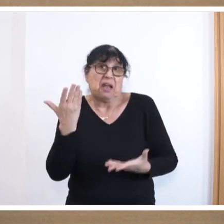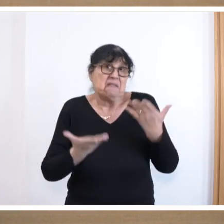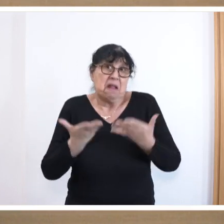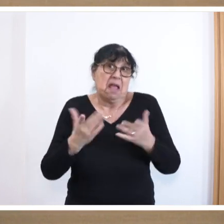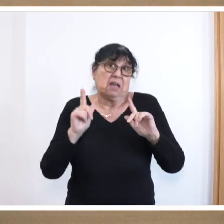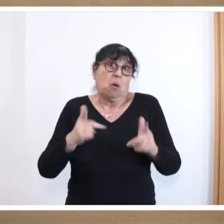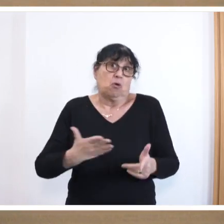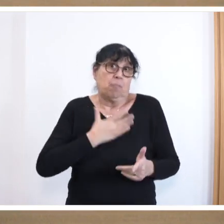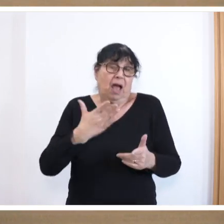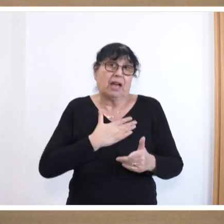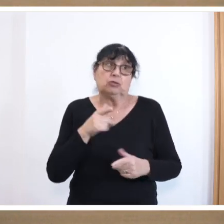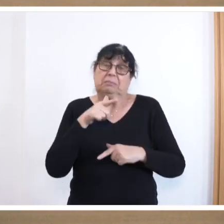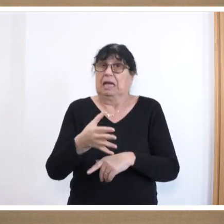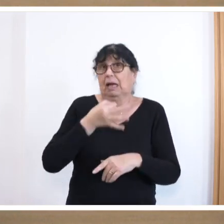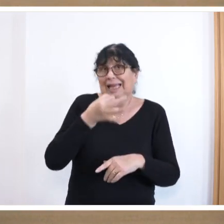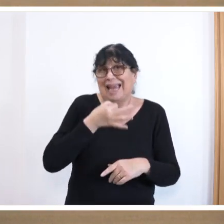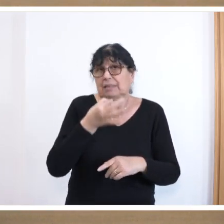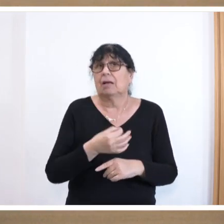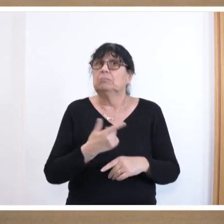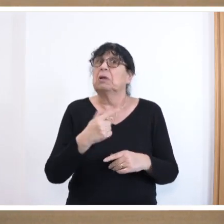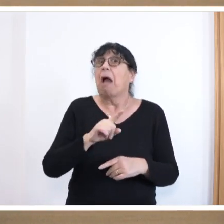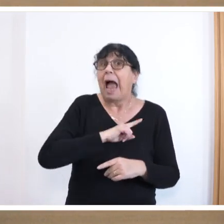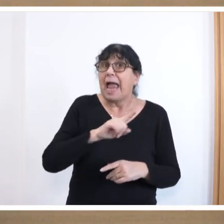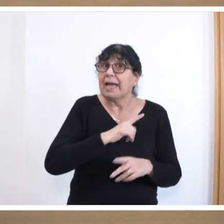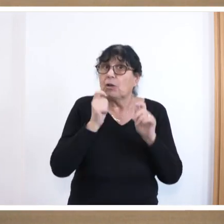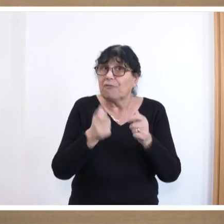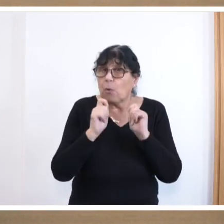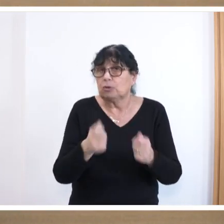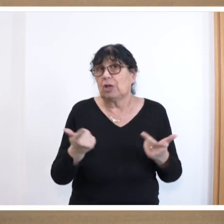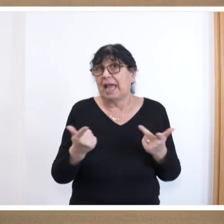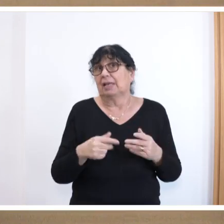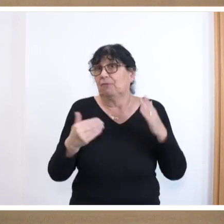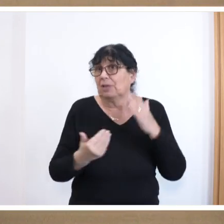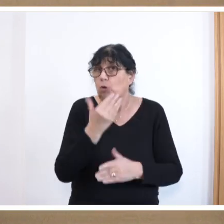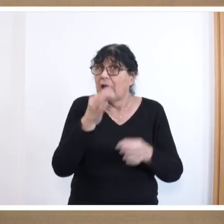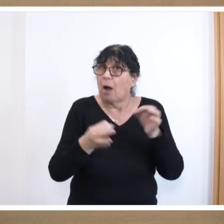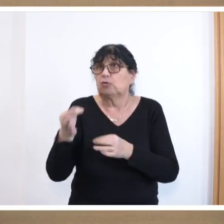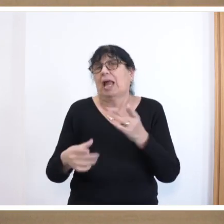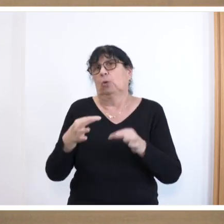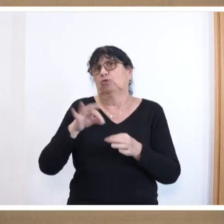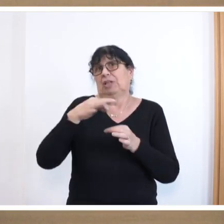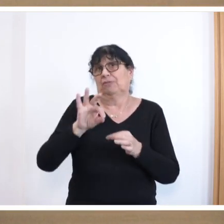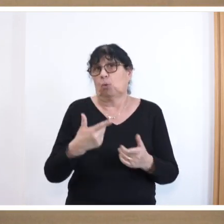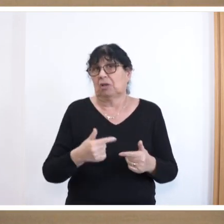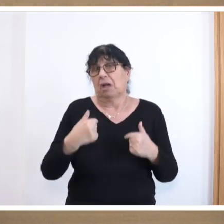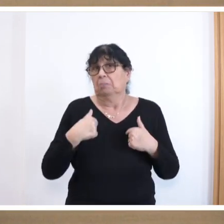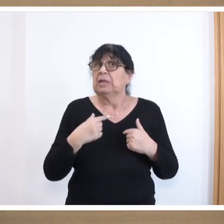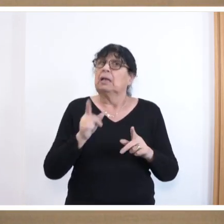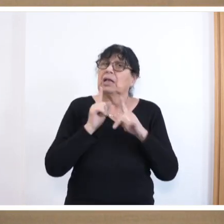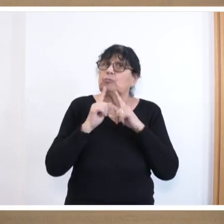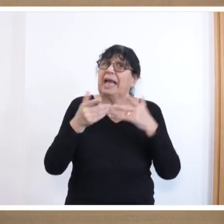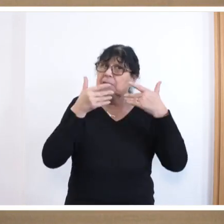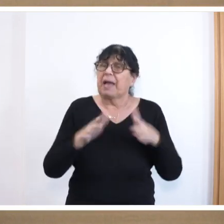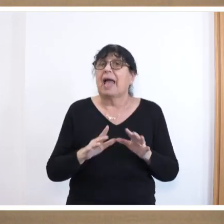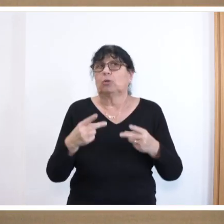in Ihren Redebeiträgen mit eigenen Vorschlägen zu einer konsequenten Neuaufstellung der Stiftung. Wir sind dabei gesprächsbereit und offen